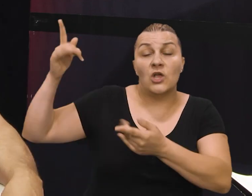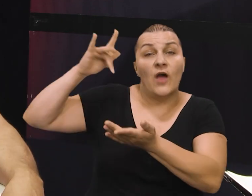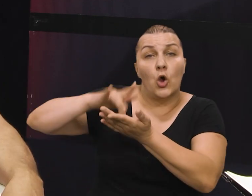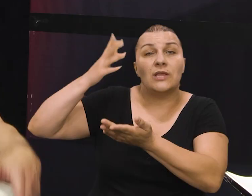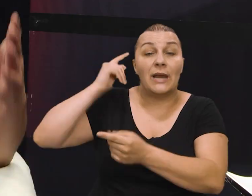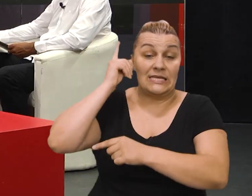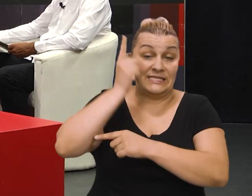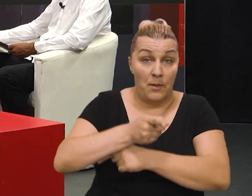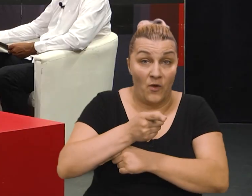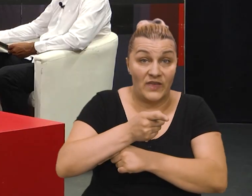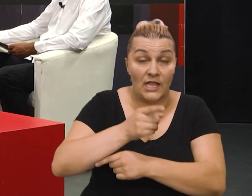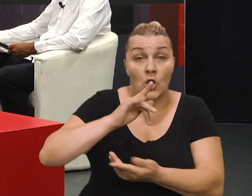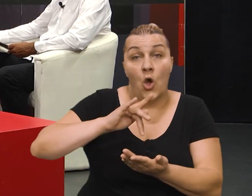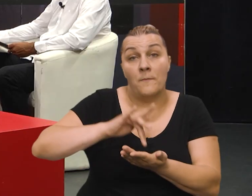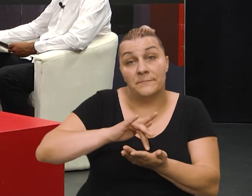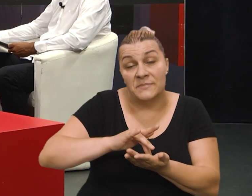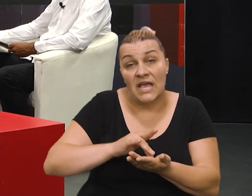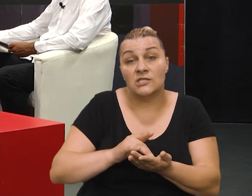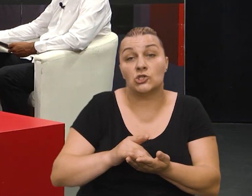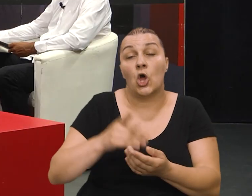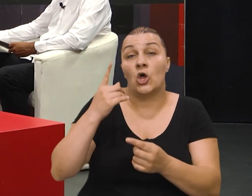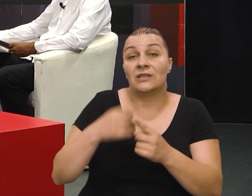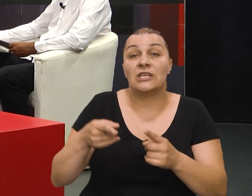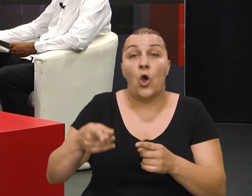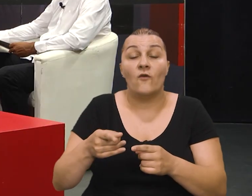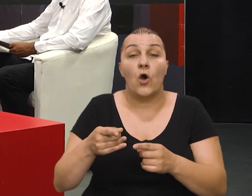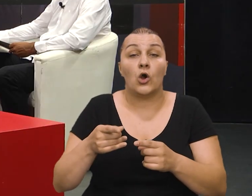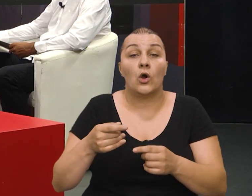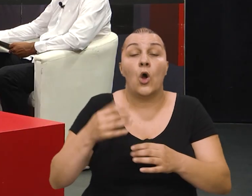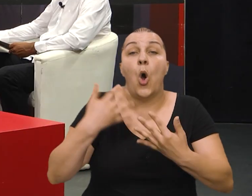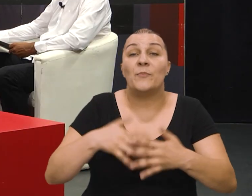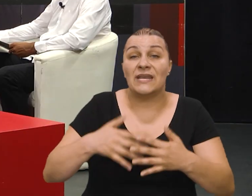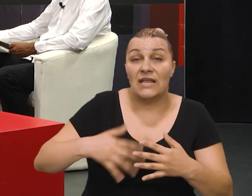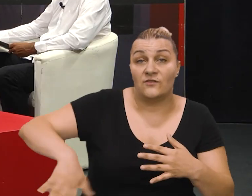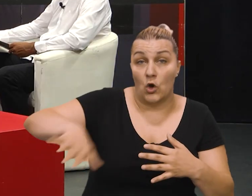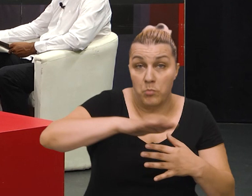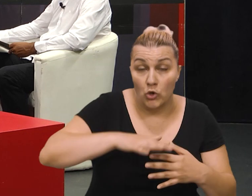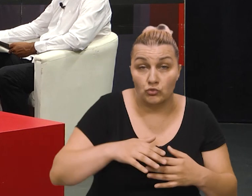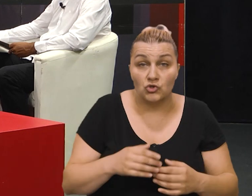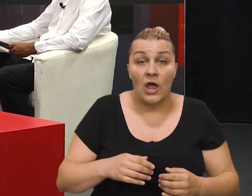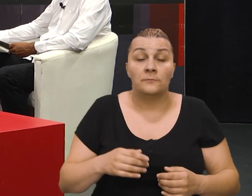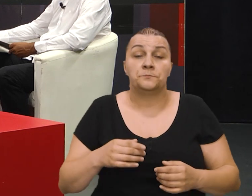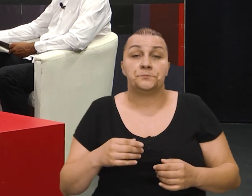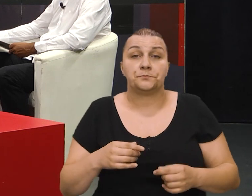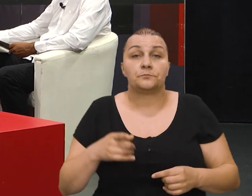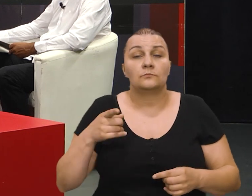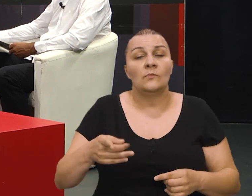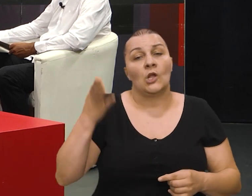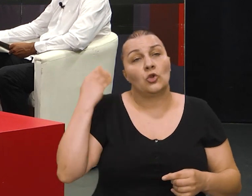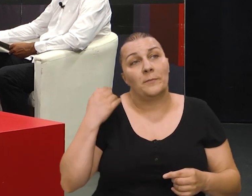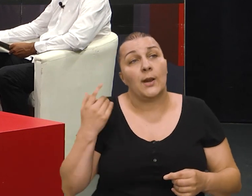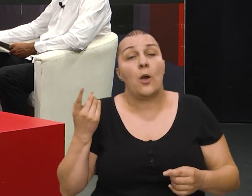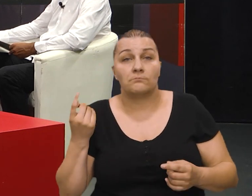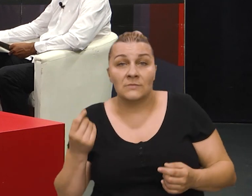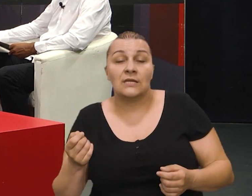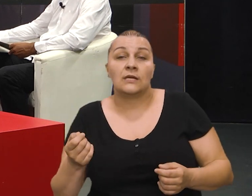zapojena mjesto i operativne grupe, čak i dijelova zbornog područja. Znači, prostor Dinarja ili Tejstinske Bojišnice je zahtjeva ne samo bio